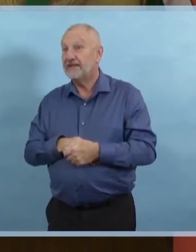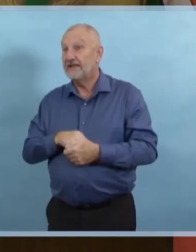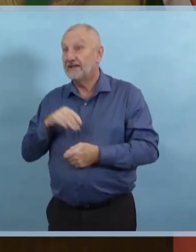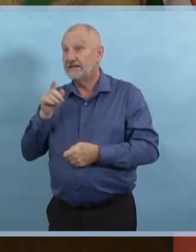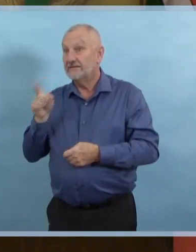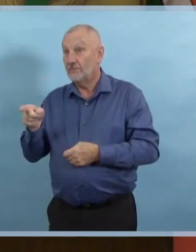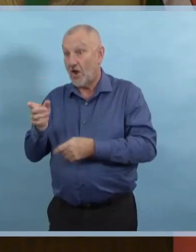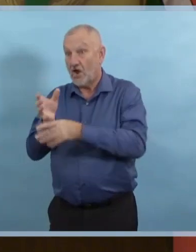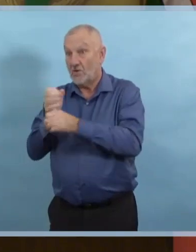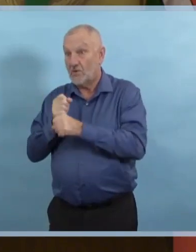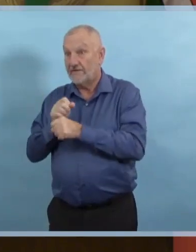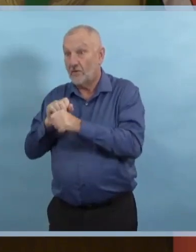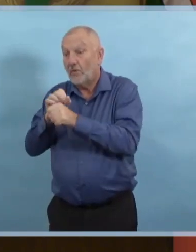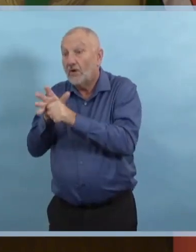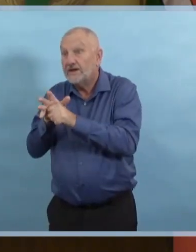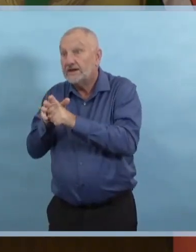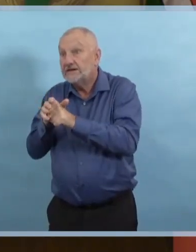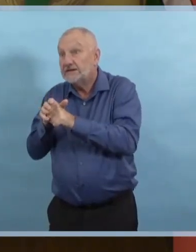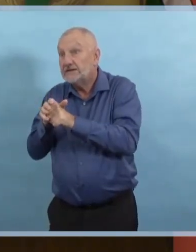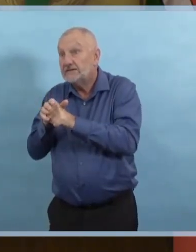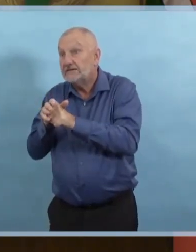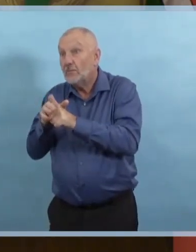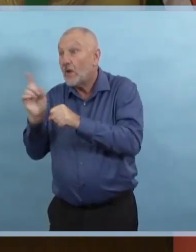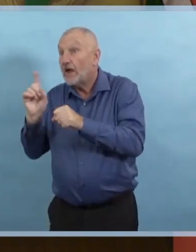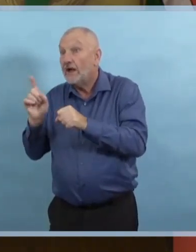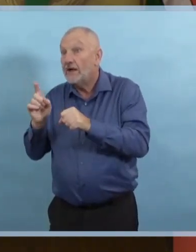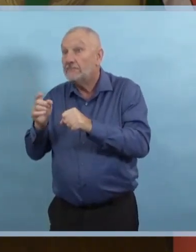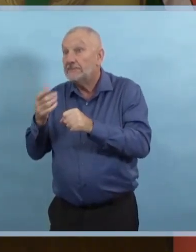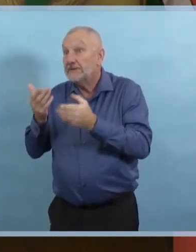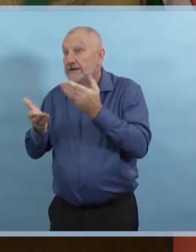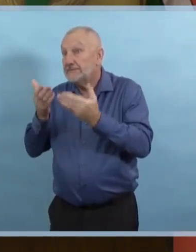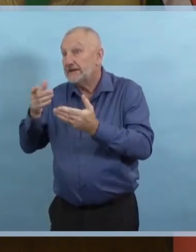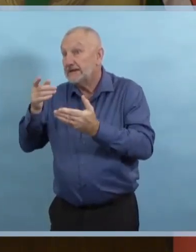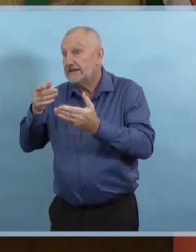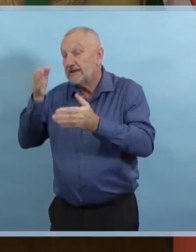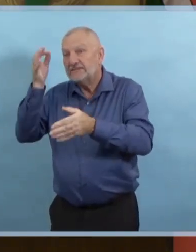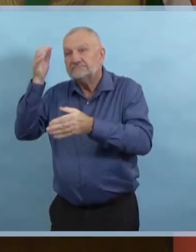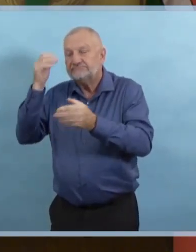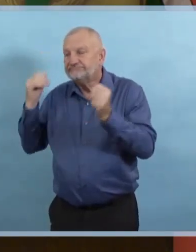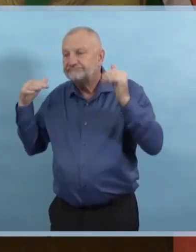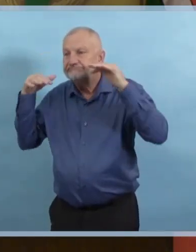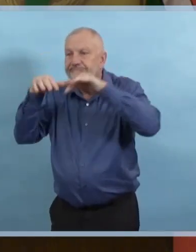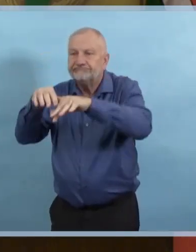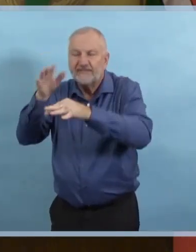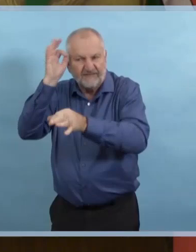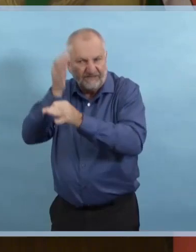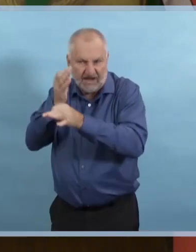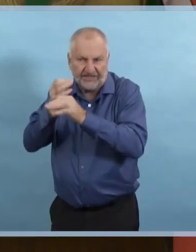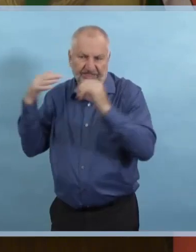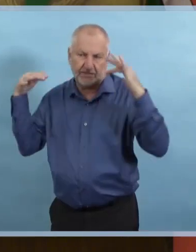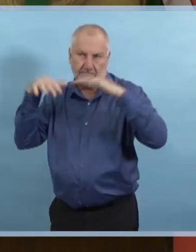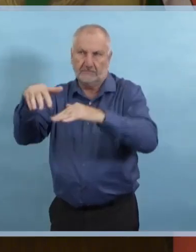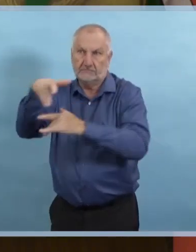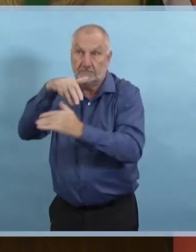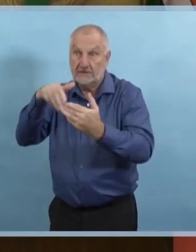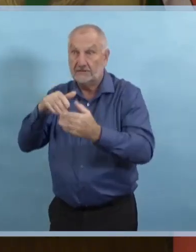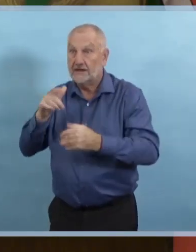établissement confessionnel et qui ensuite s'est rendu dans un foyer de soins personnels, ce qui a commencé une éclosion à ce centre.